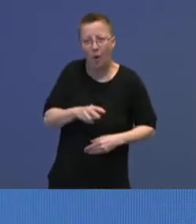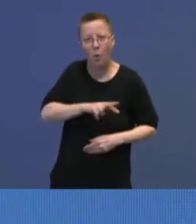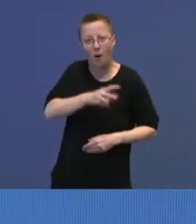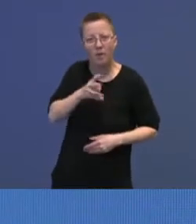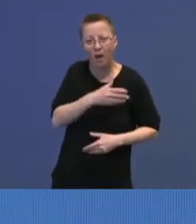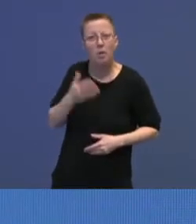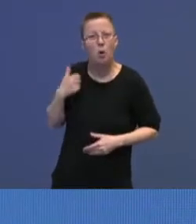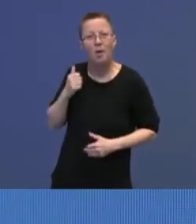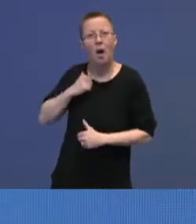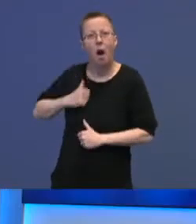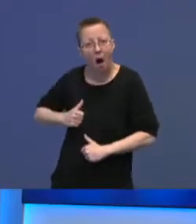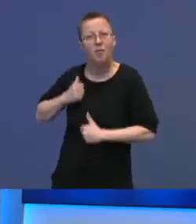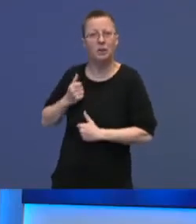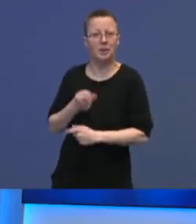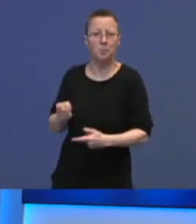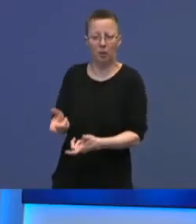opp for å avlaste dem.